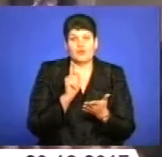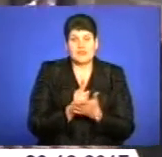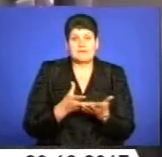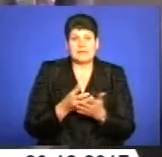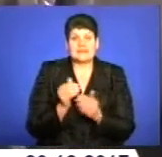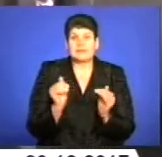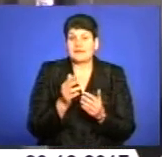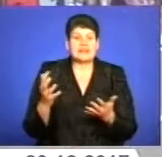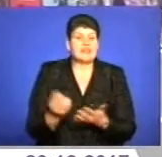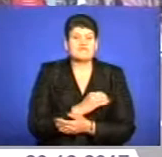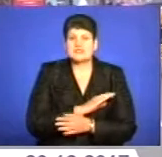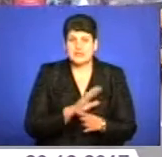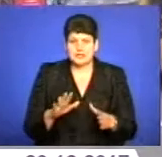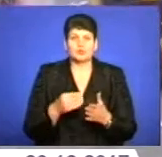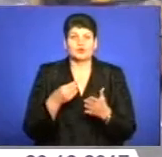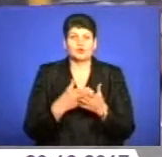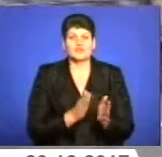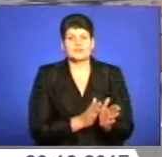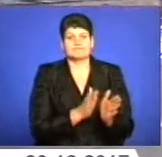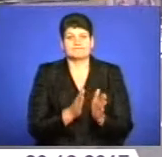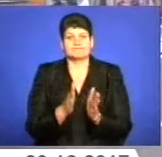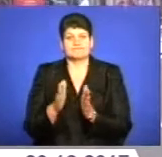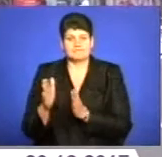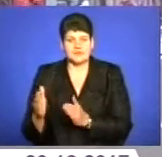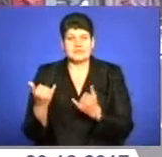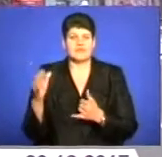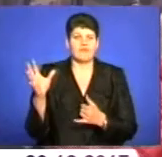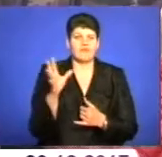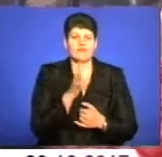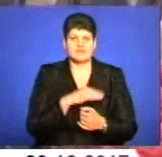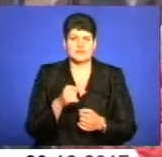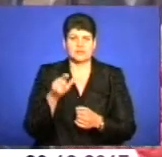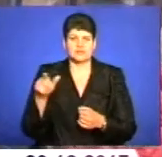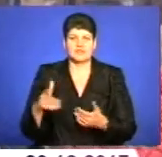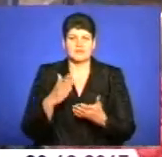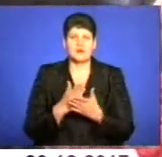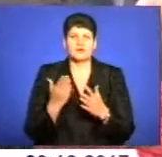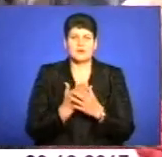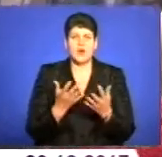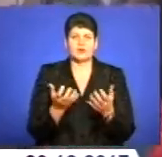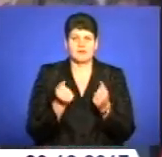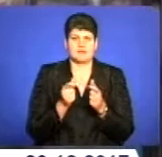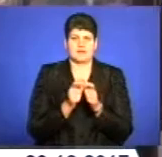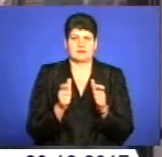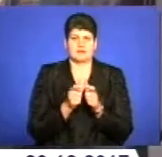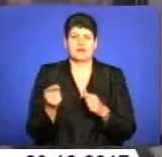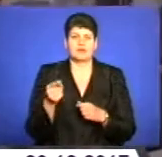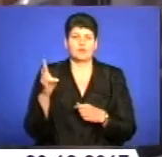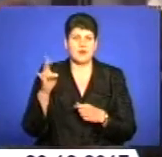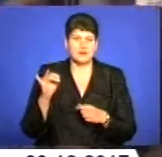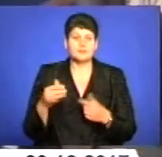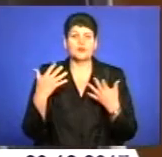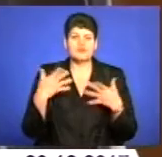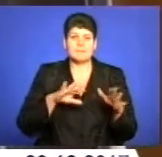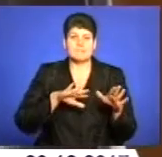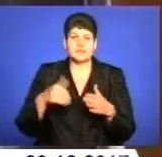менше, не встигли. Тому будорожчання відклали. Зараз майже всі місцяни, які мають пільги у транспорті, отримали картки тернополянина. Тож уже після